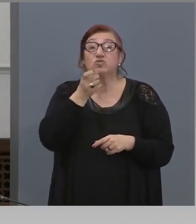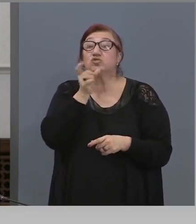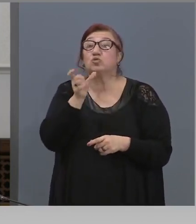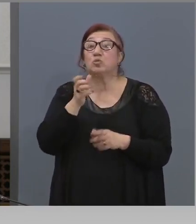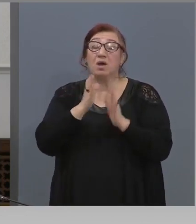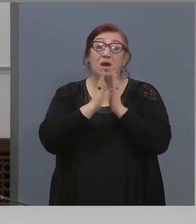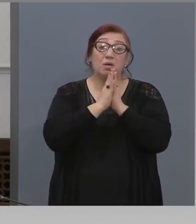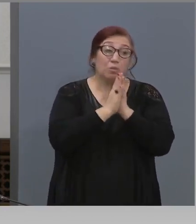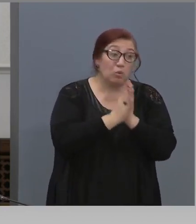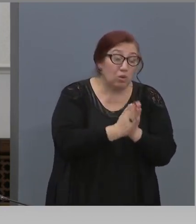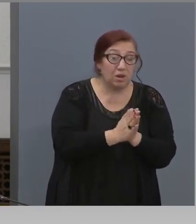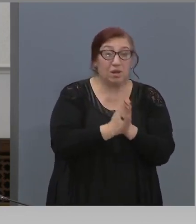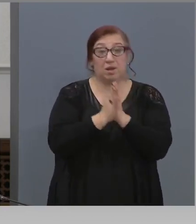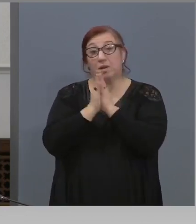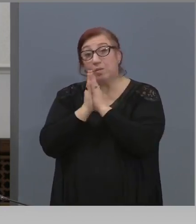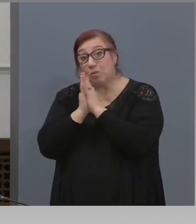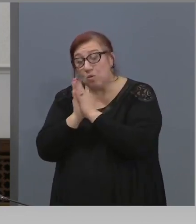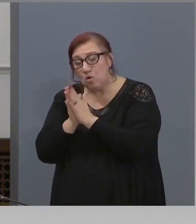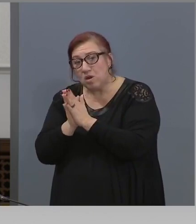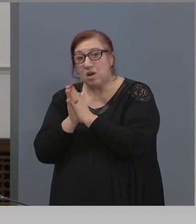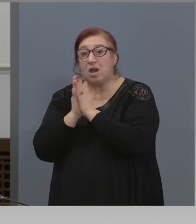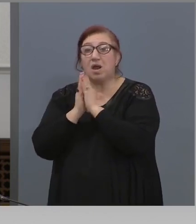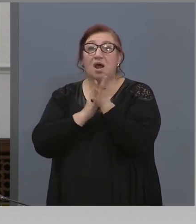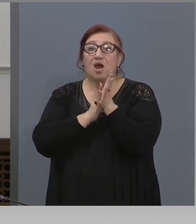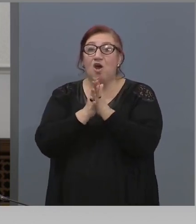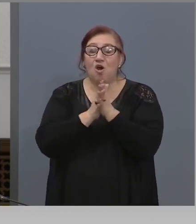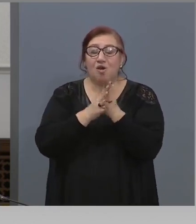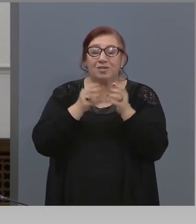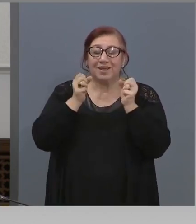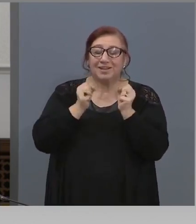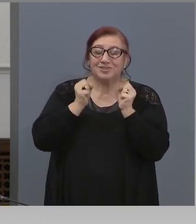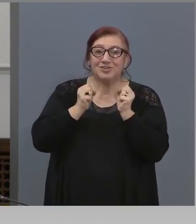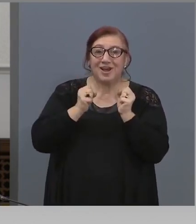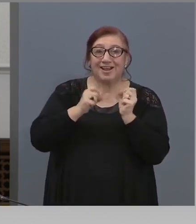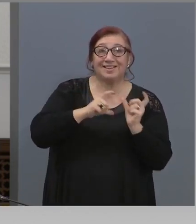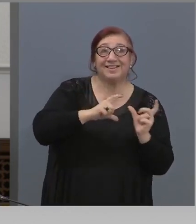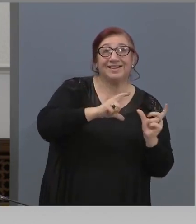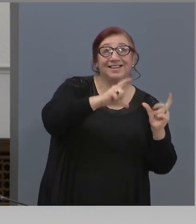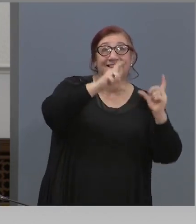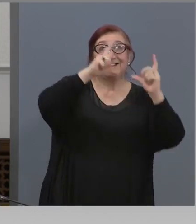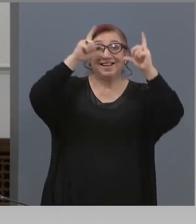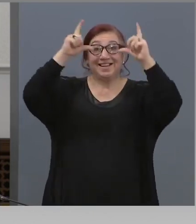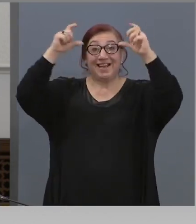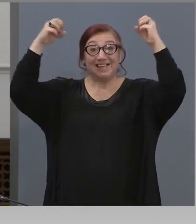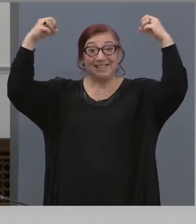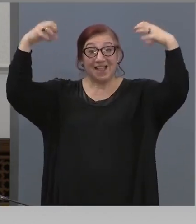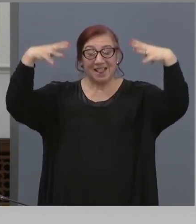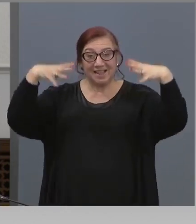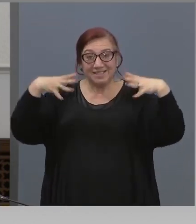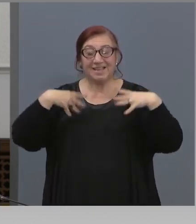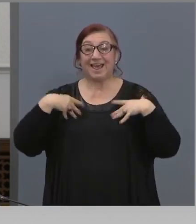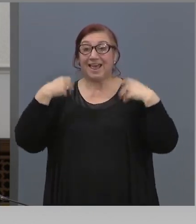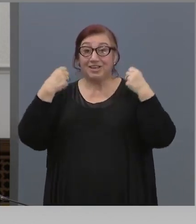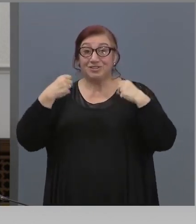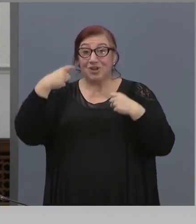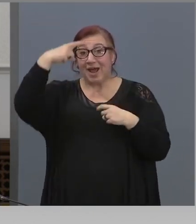хората, които при слънчицото, което чаках въпролета, идват да стоят в къщи затворени,